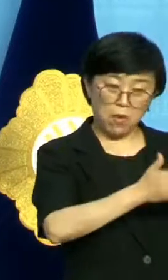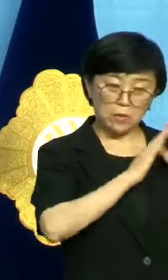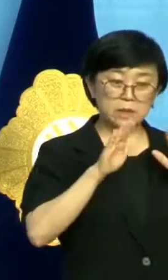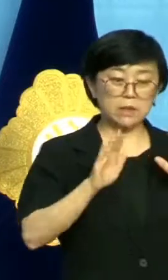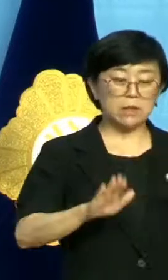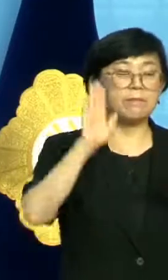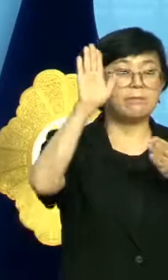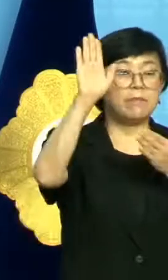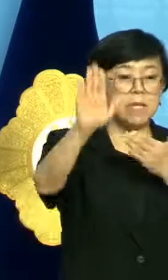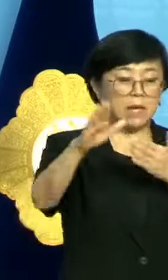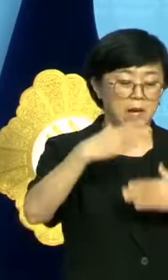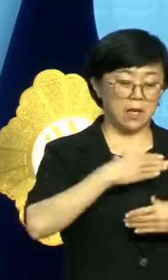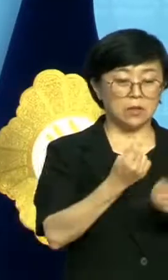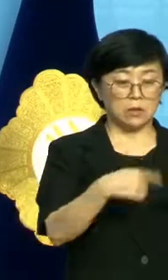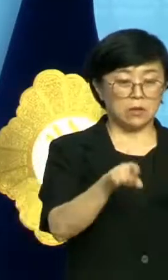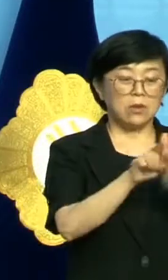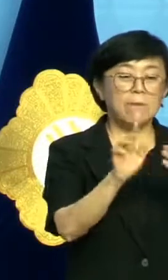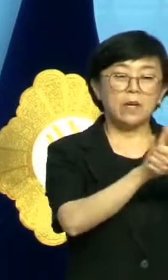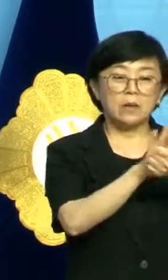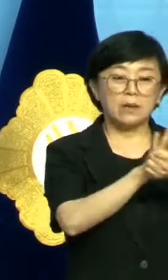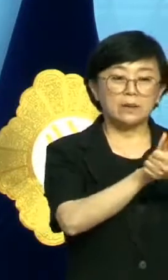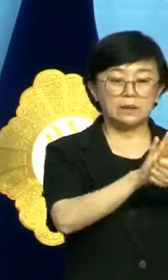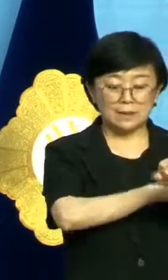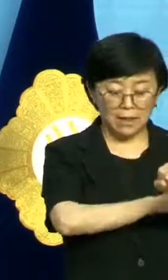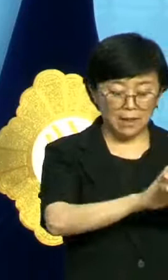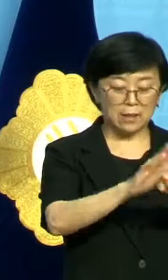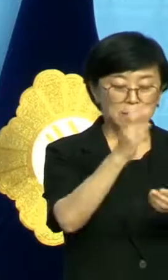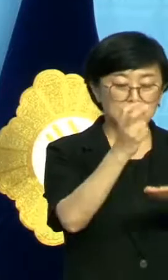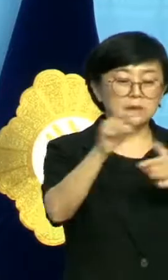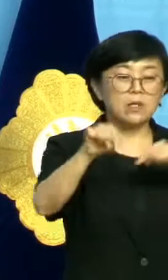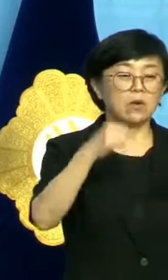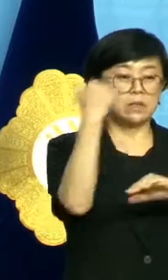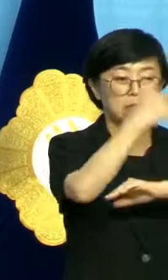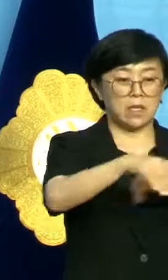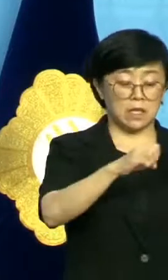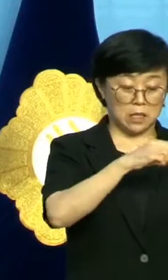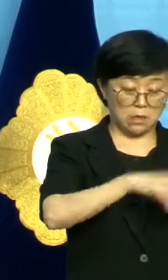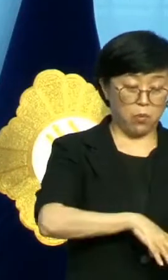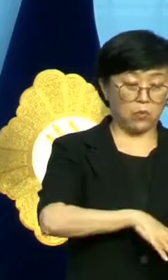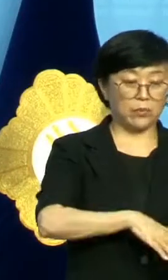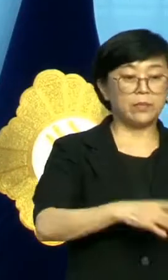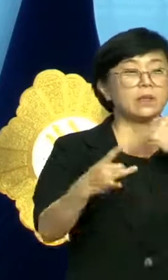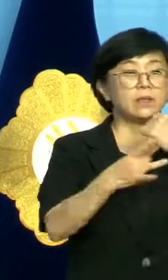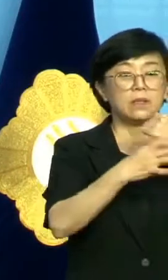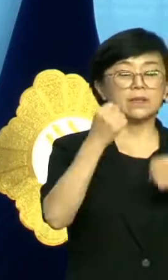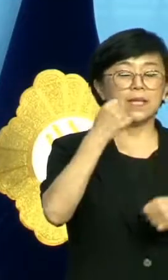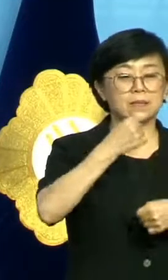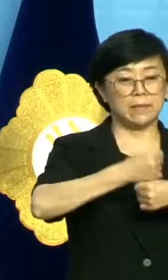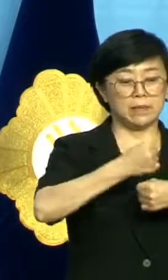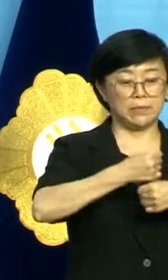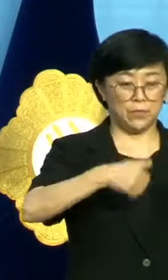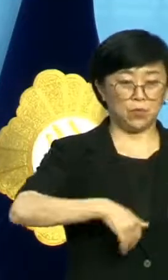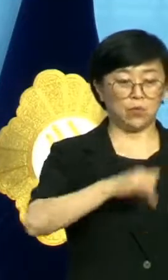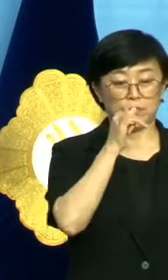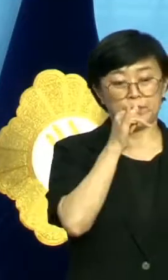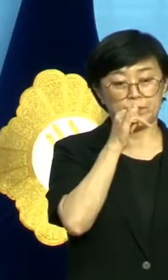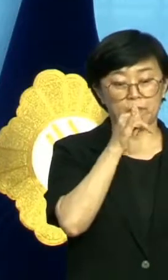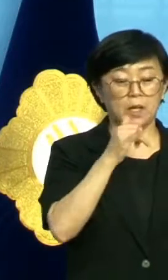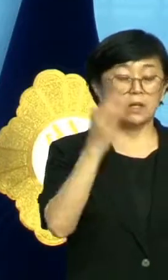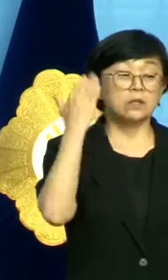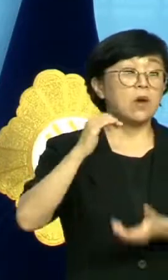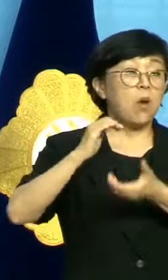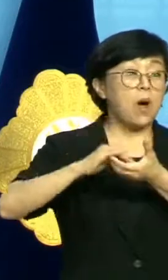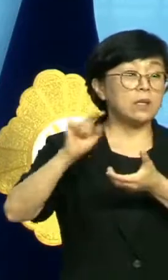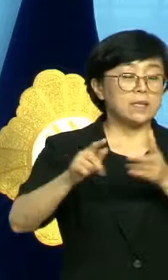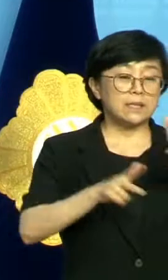세대와 미래 세대 안전까지 고려한 제대로 된 정책 마련의 기본틀을 다시 짜게 해야 한다. 청와대와